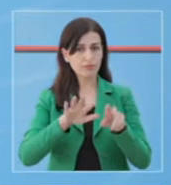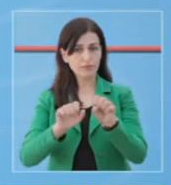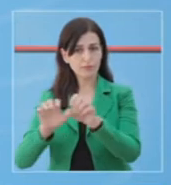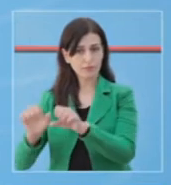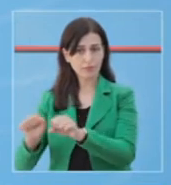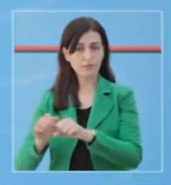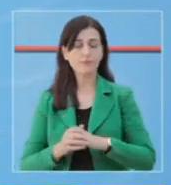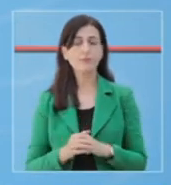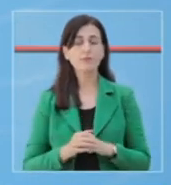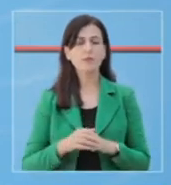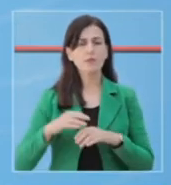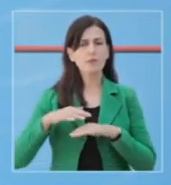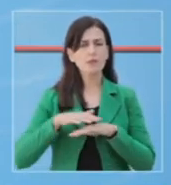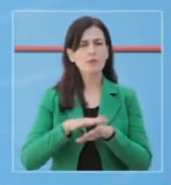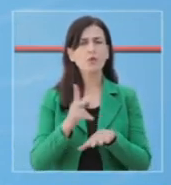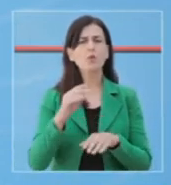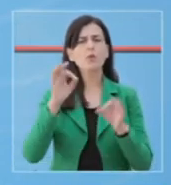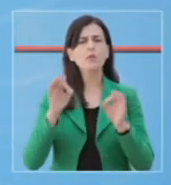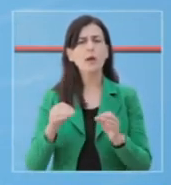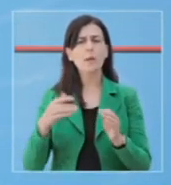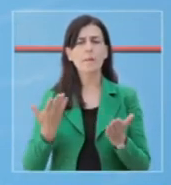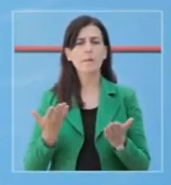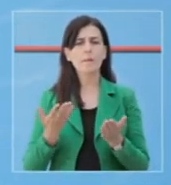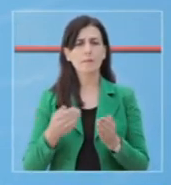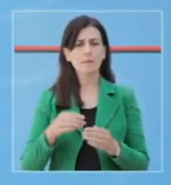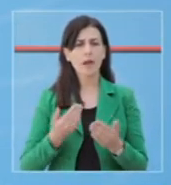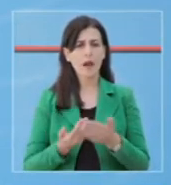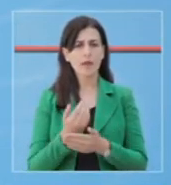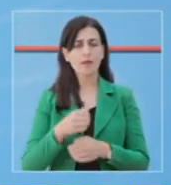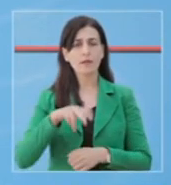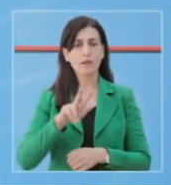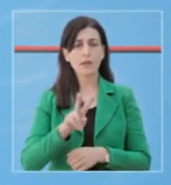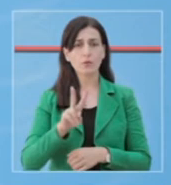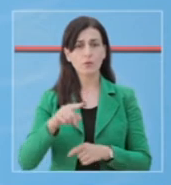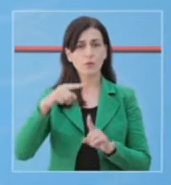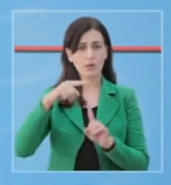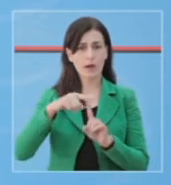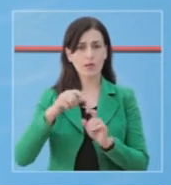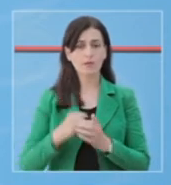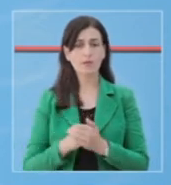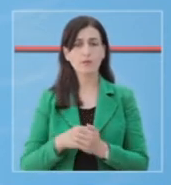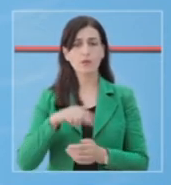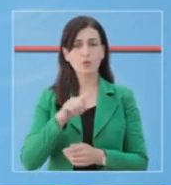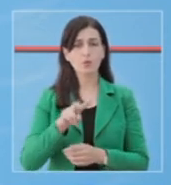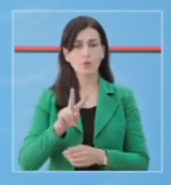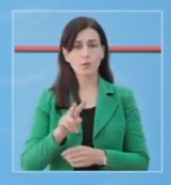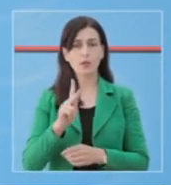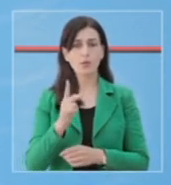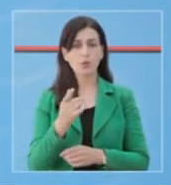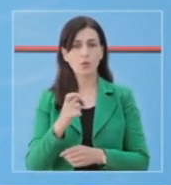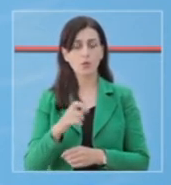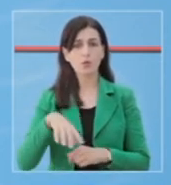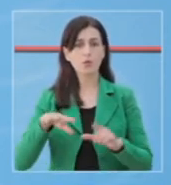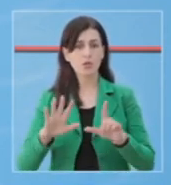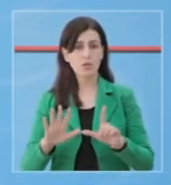Shpëndarja geografike e të identifikuarve pozitiv është si vio. 32 raste në Tiran, 12 në Kry,